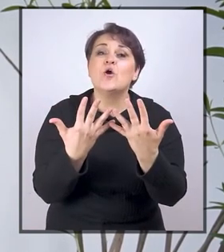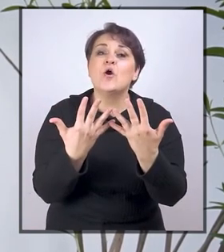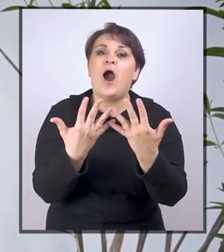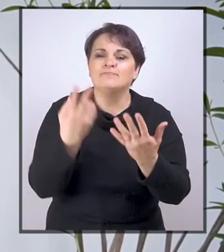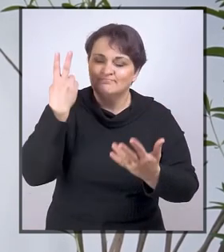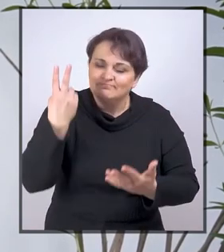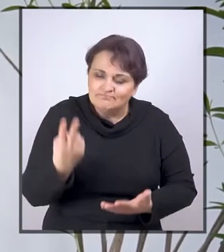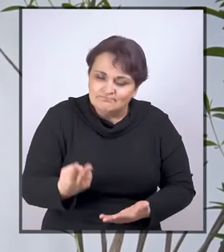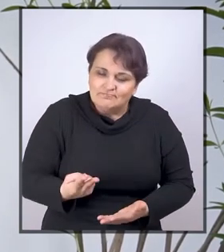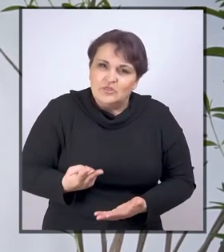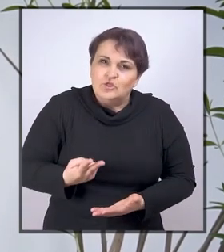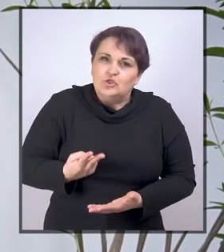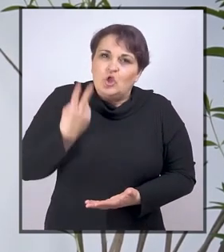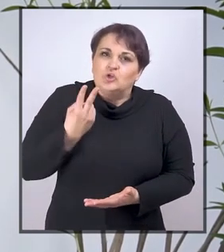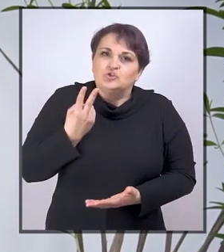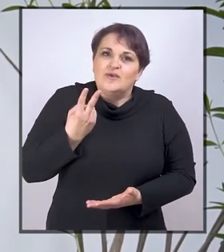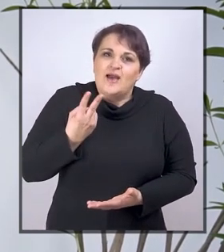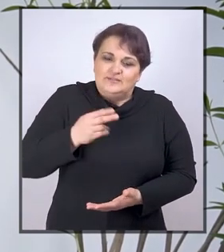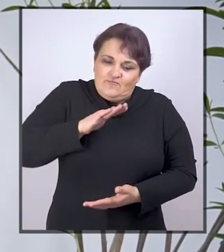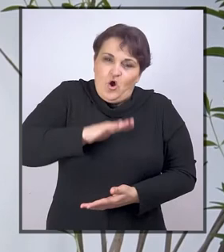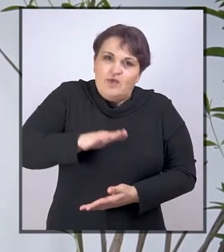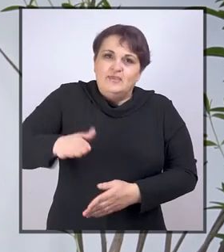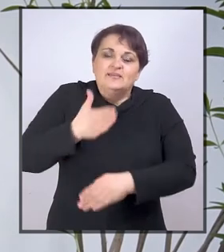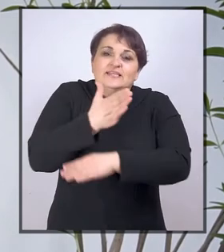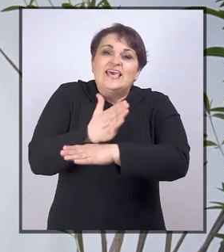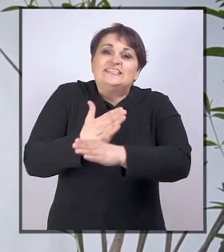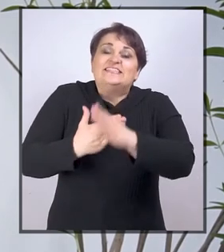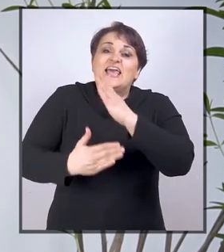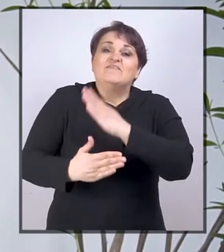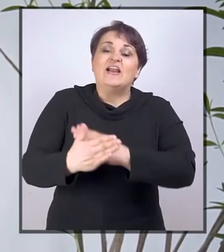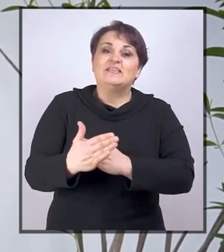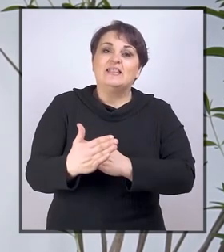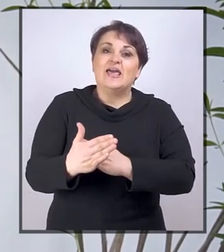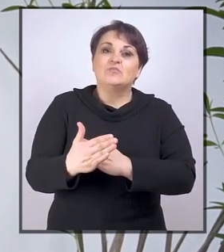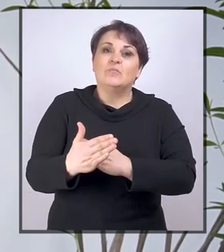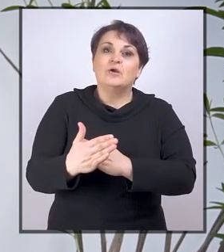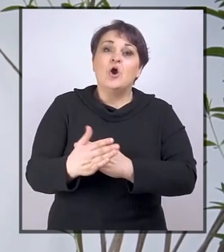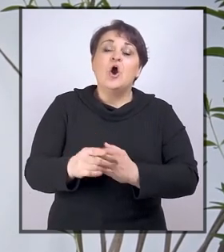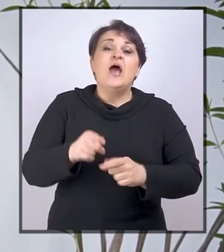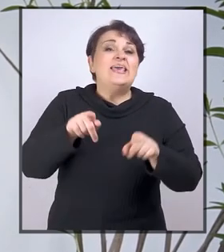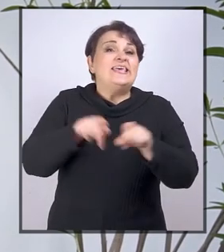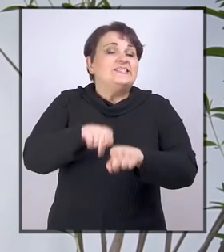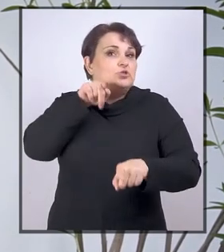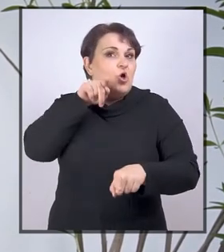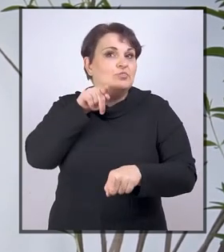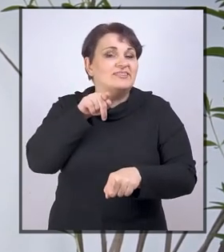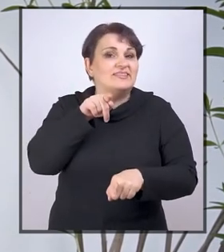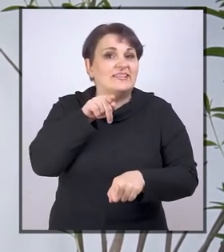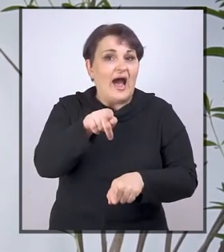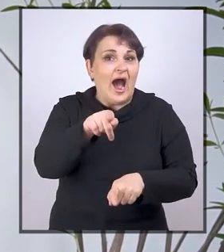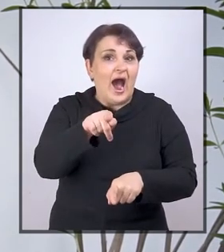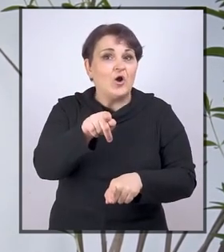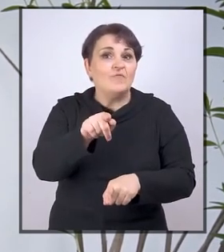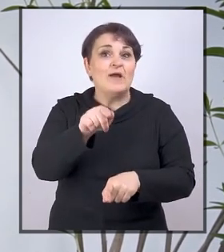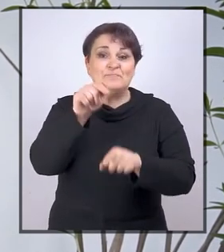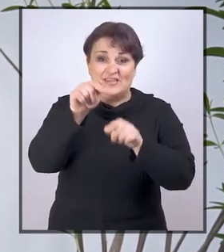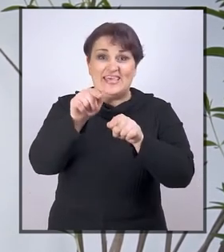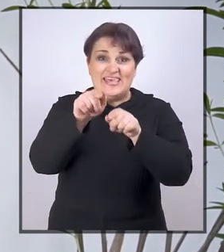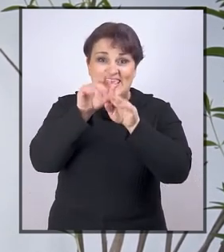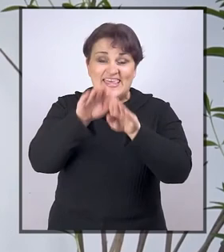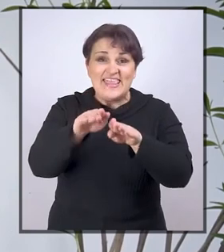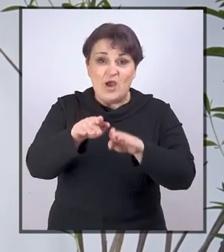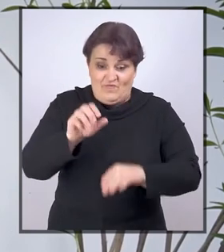dostojanstvo djeteta sa invaliditetom, toliko i